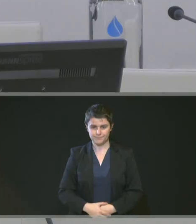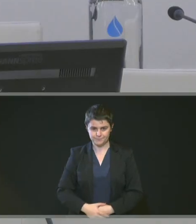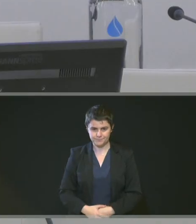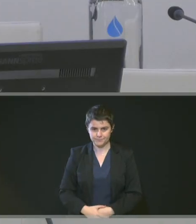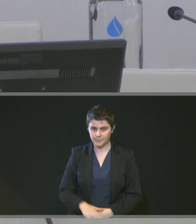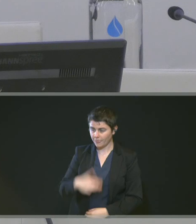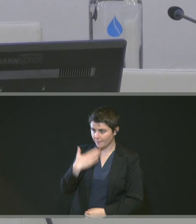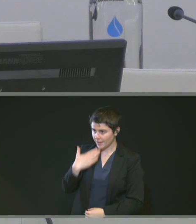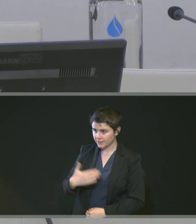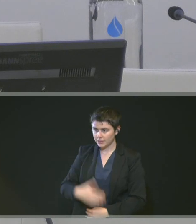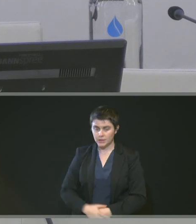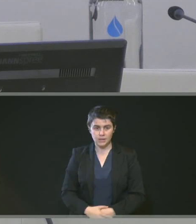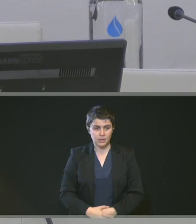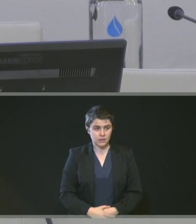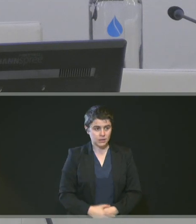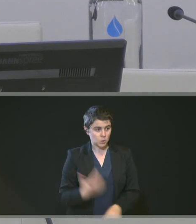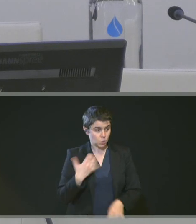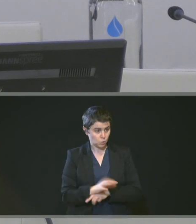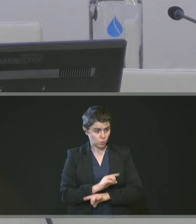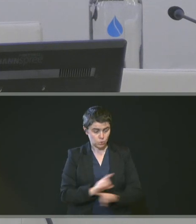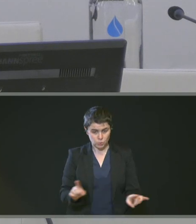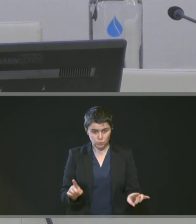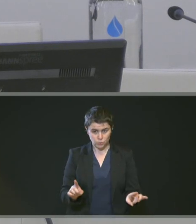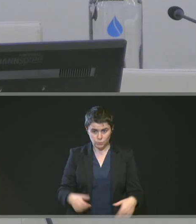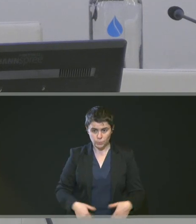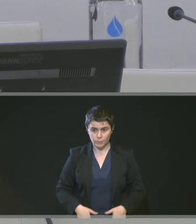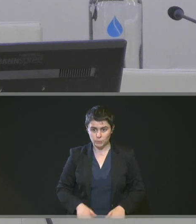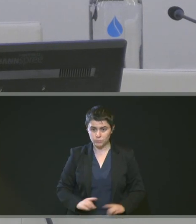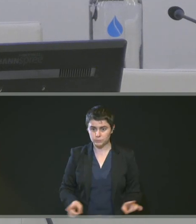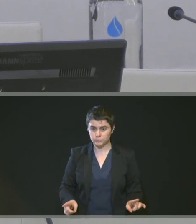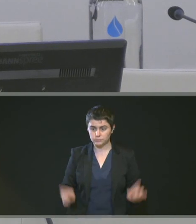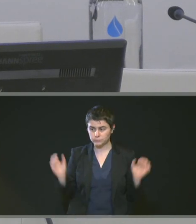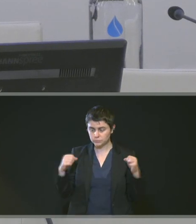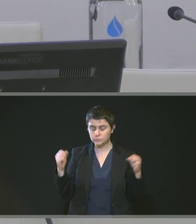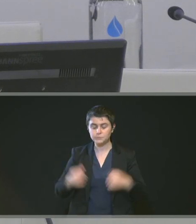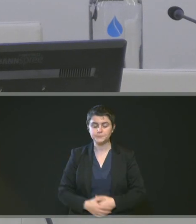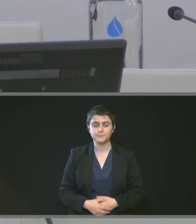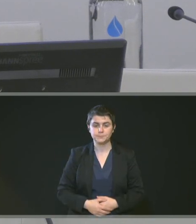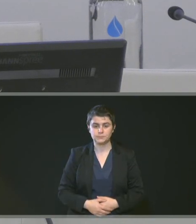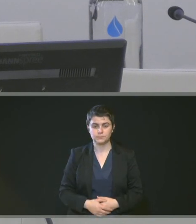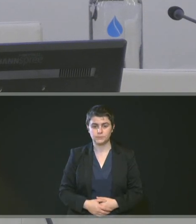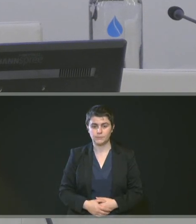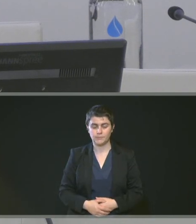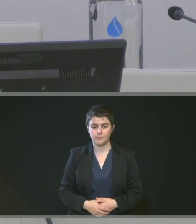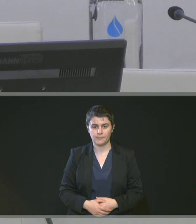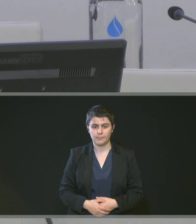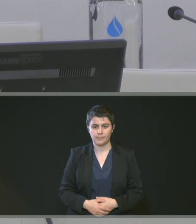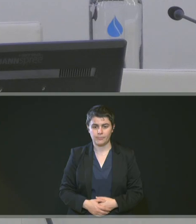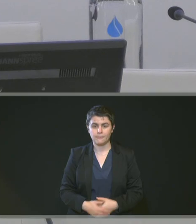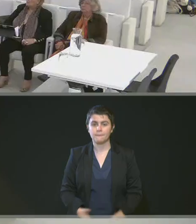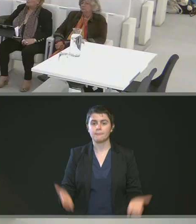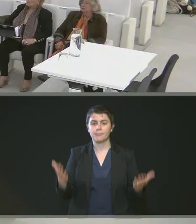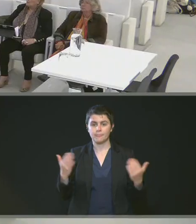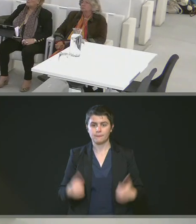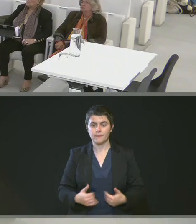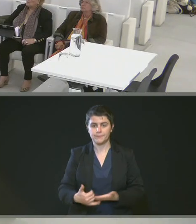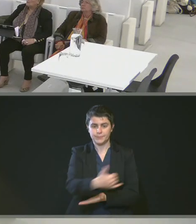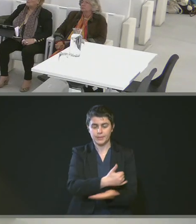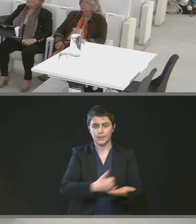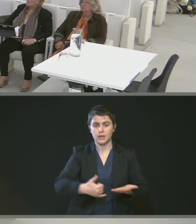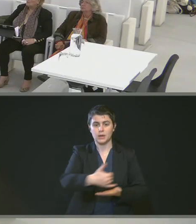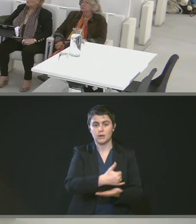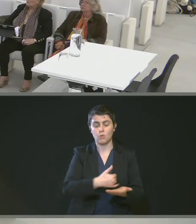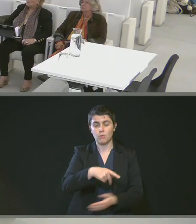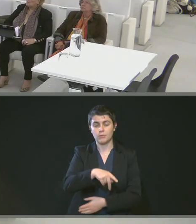Merci. Pas de vote contre, pas d'abstention, unanimité. Merci bien. Ensuite, c'est Hilo des Pépinières,